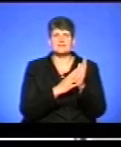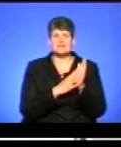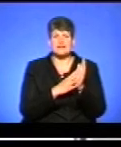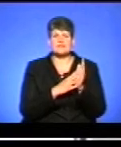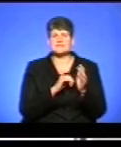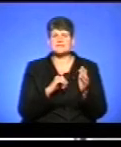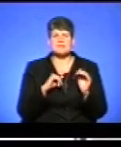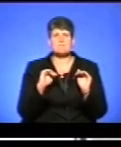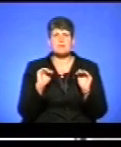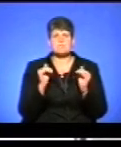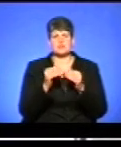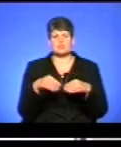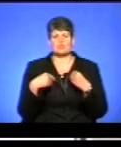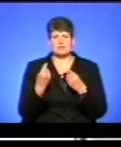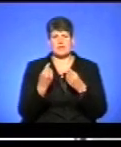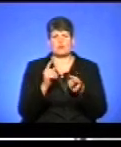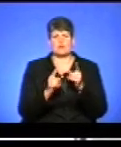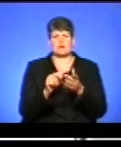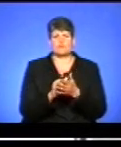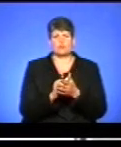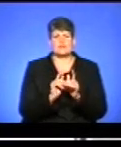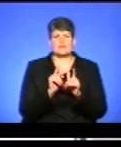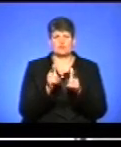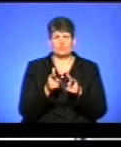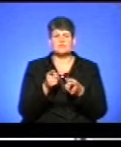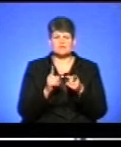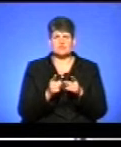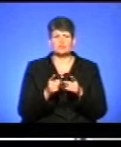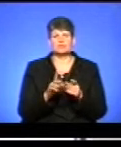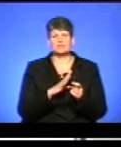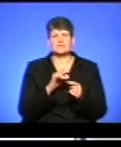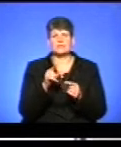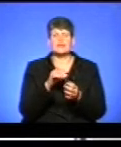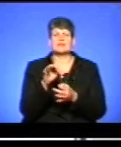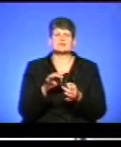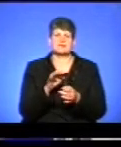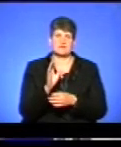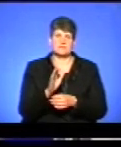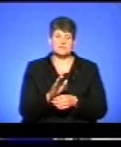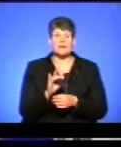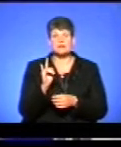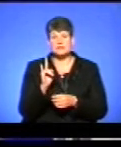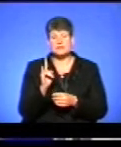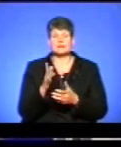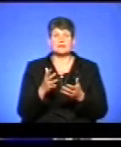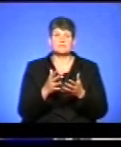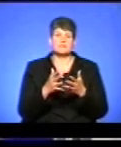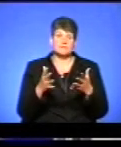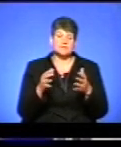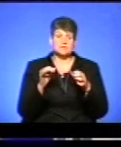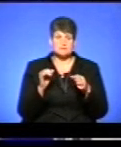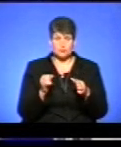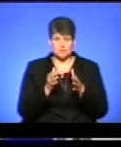оригінальних документів на вступ. І, насправді, вони виявилися як такими, що можна сказати, зайвими. Але дитина більше зможе